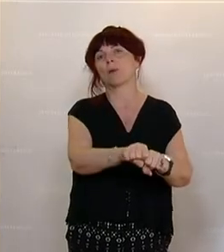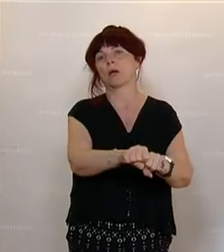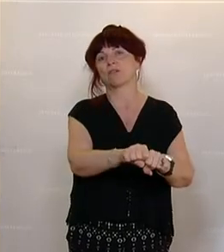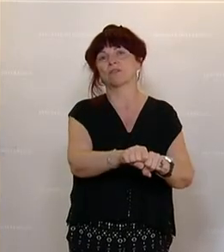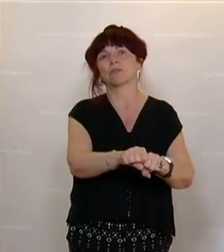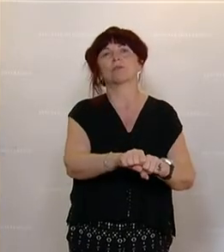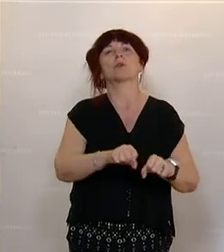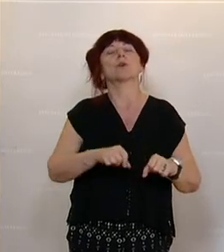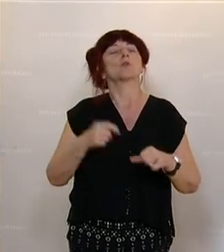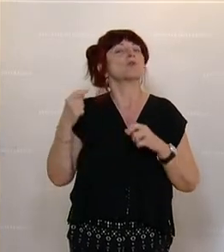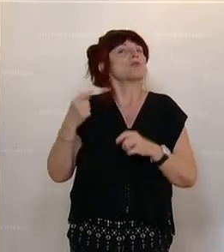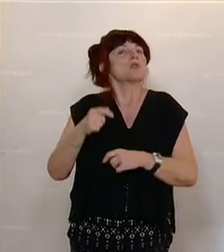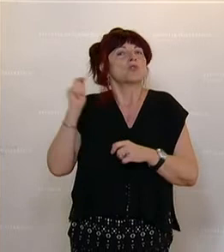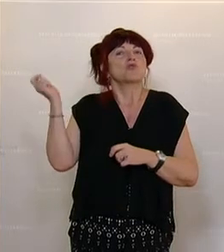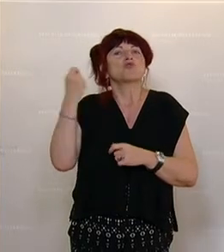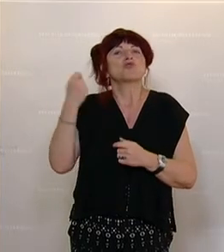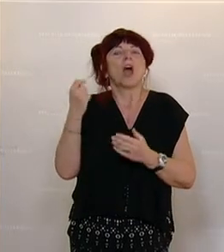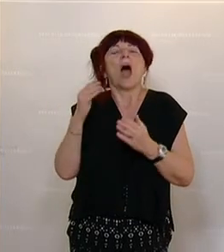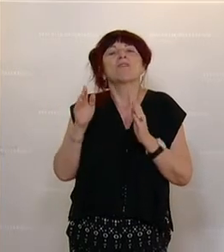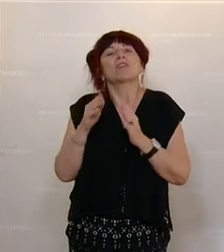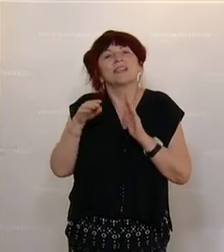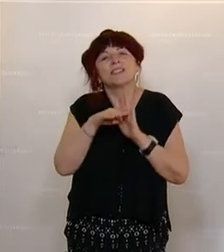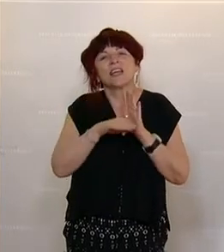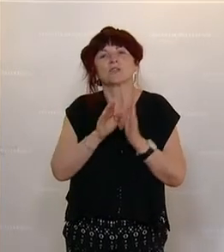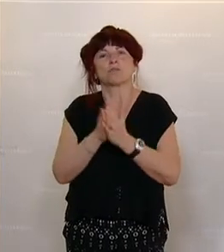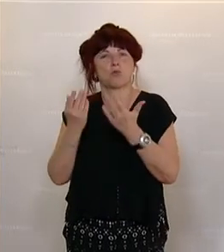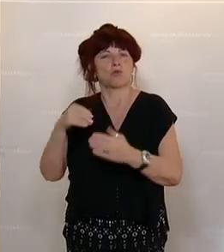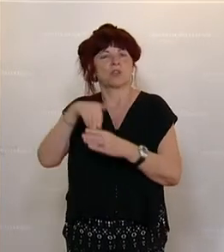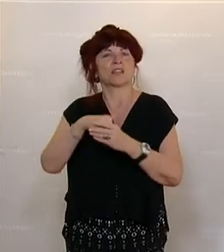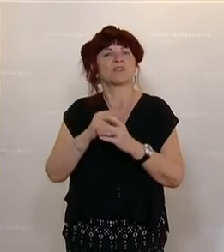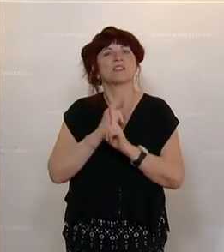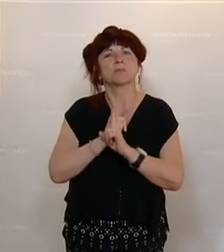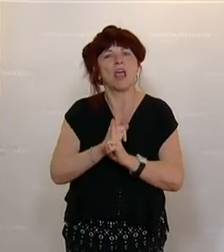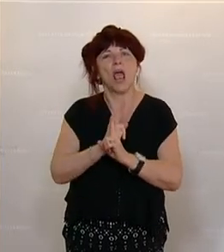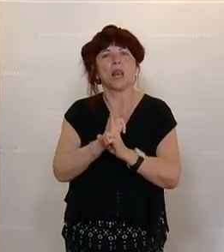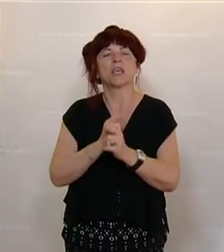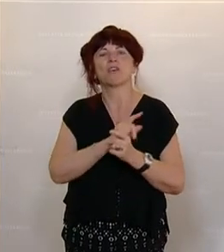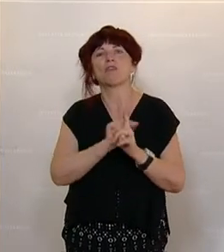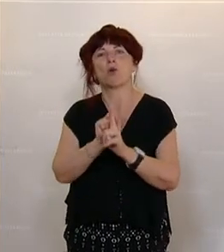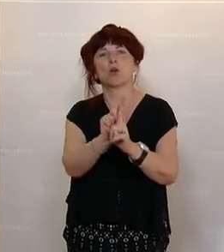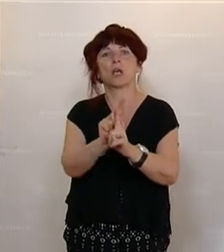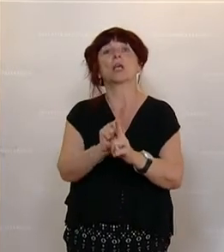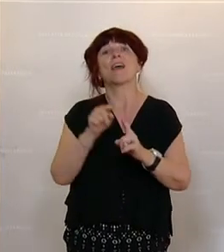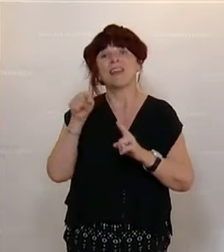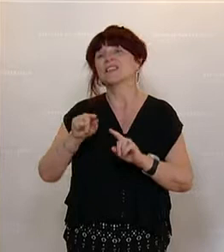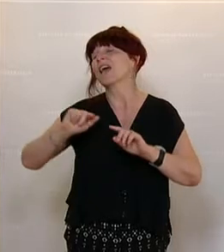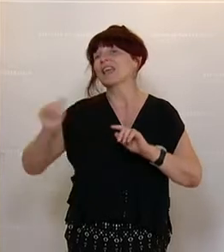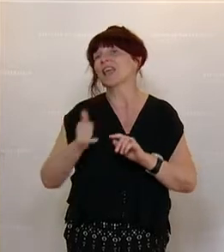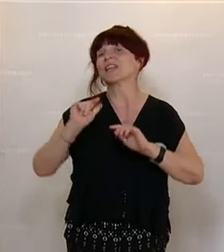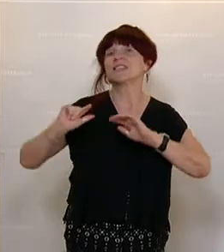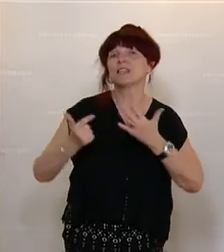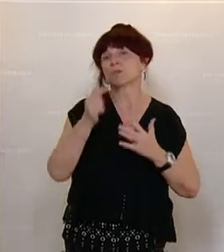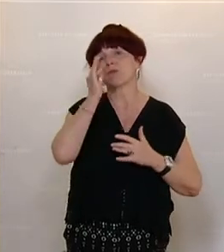als beharrliche Verfolgung bezeichnet wird, das ist für jede siebte Frau in diesem Land Realität. Stalking. Und